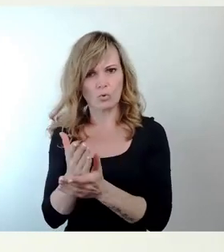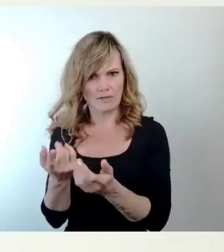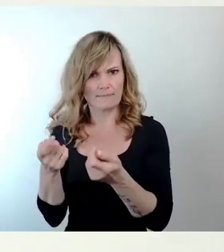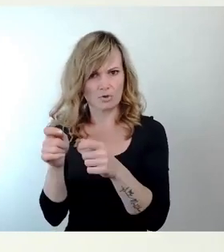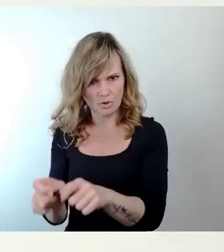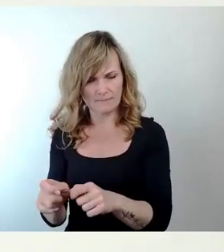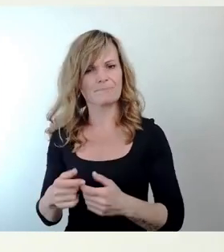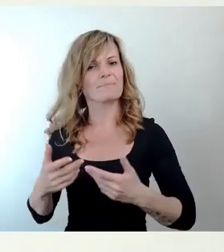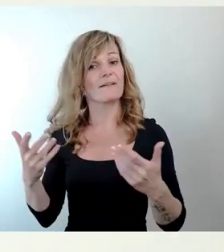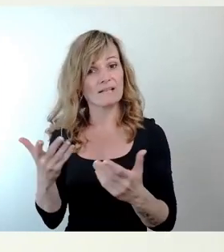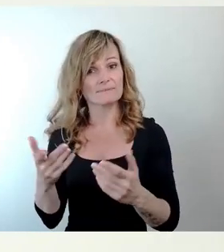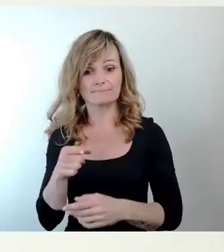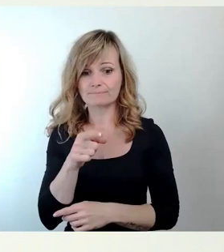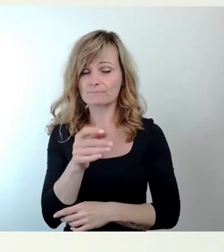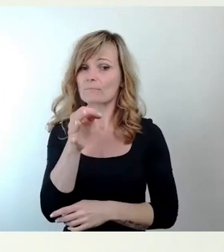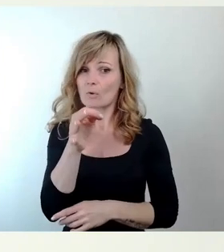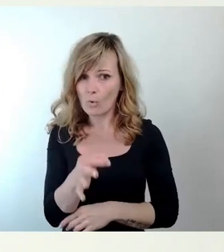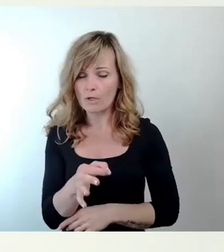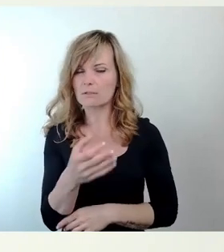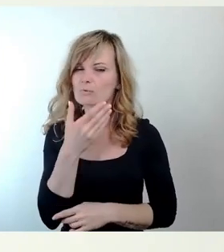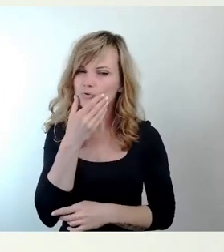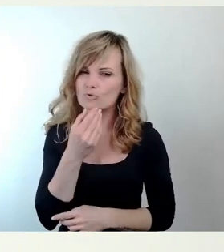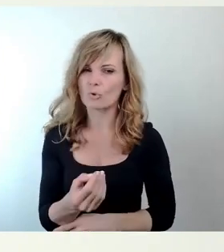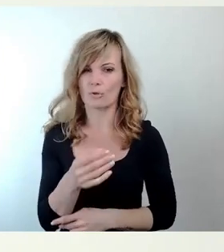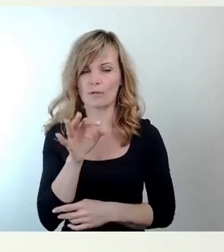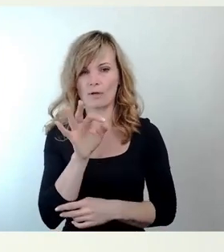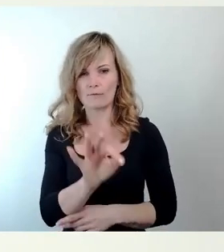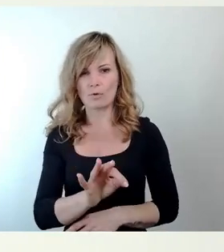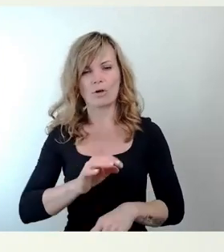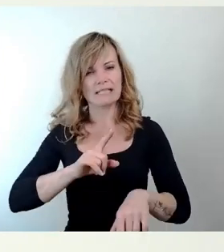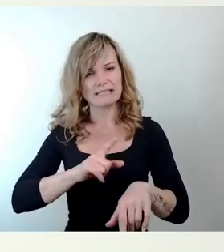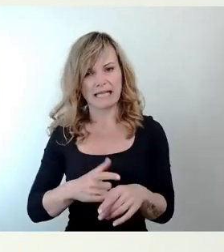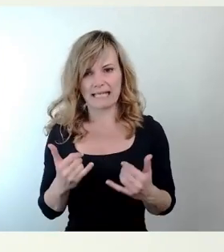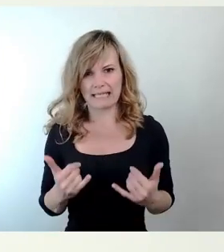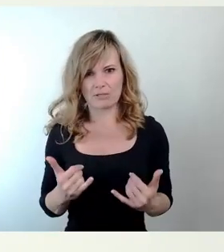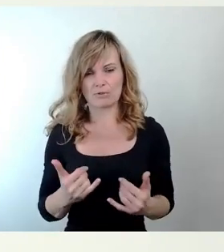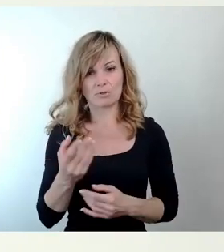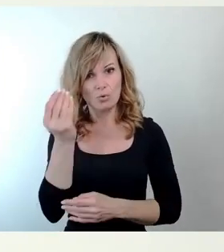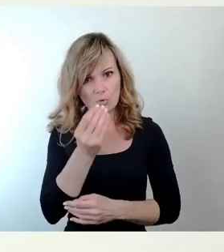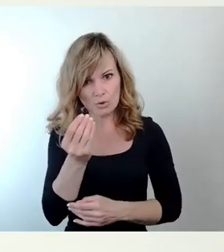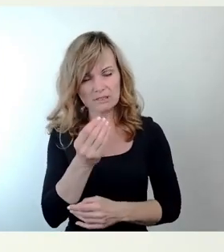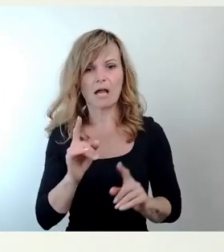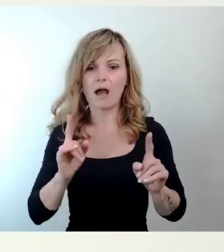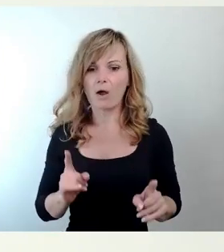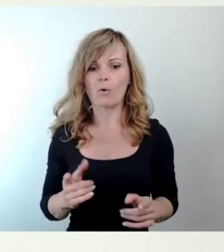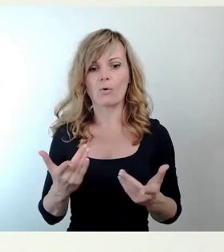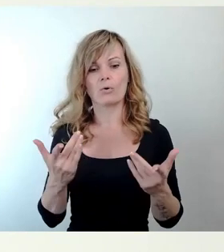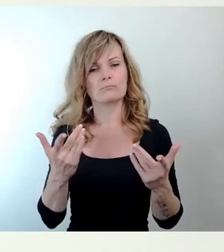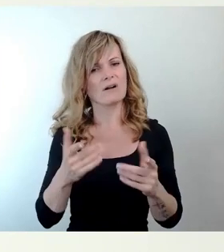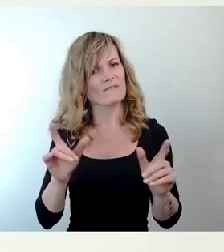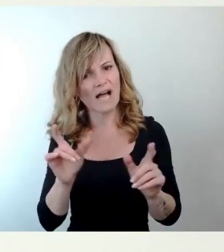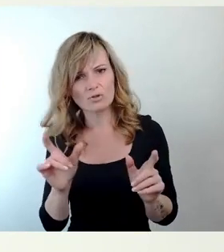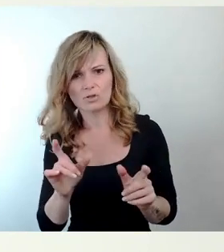Ort haben, nicht nur für zeitgenössische Kunst, sondern eben auch für Veranstaltungen aller Art, die dann auch